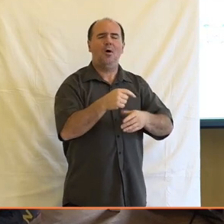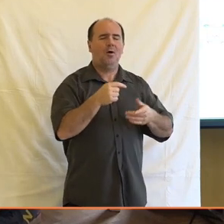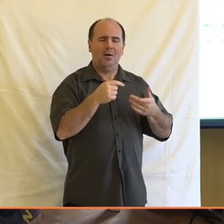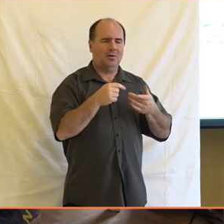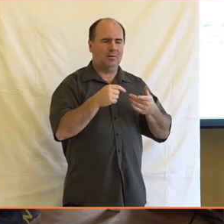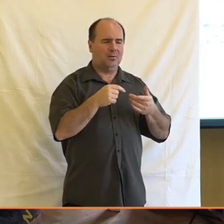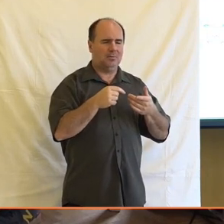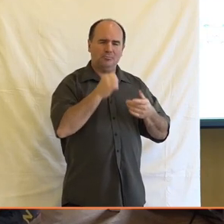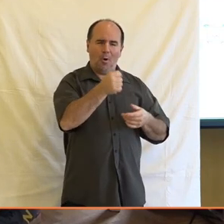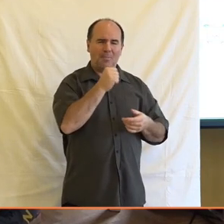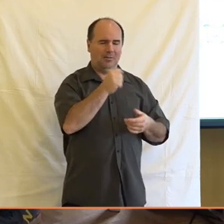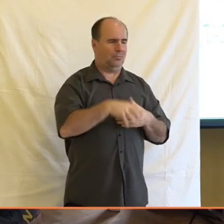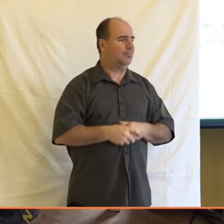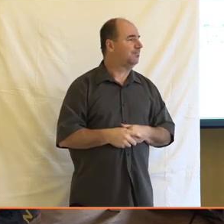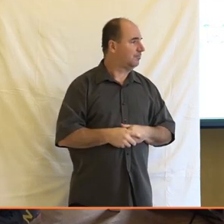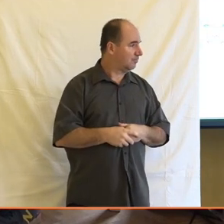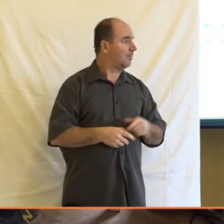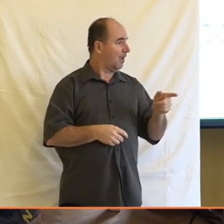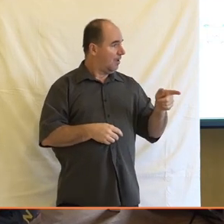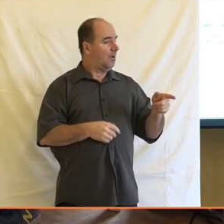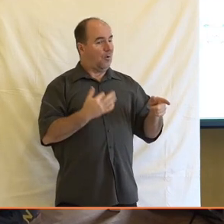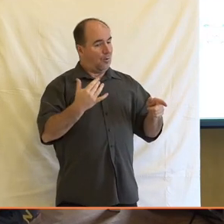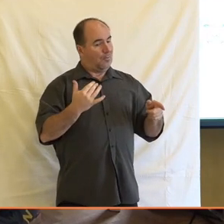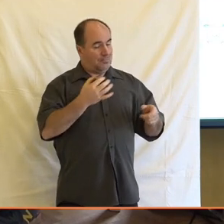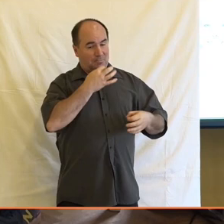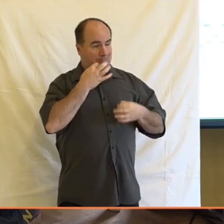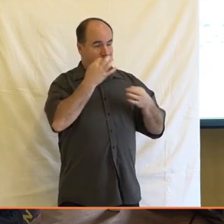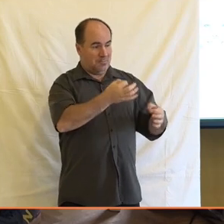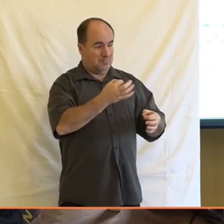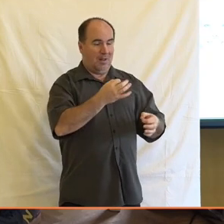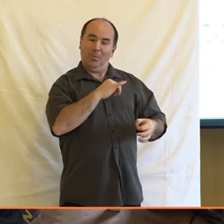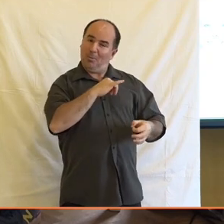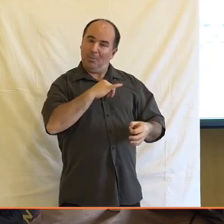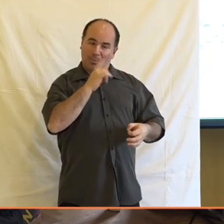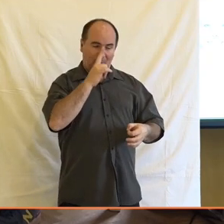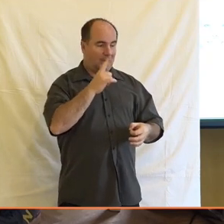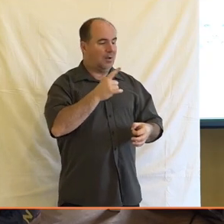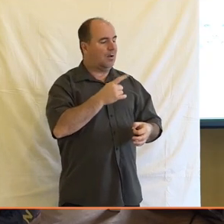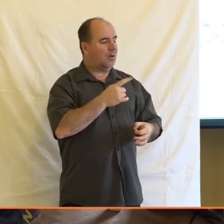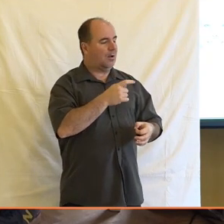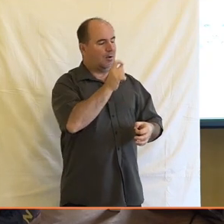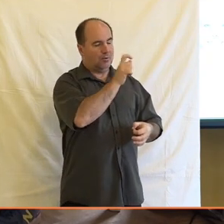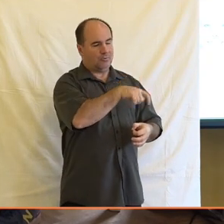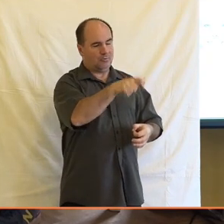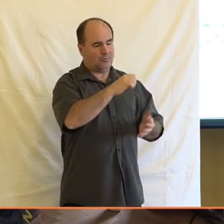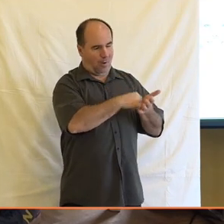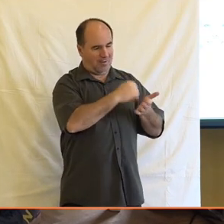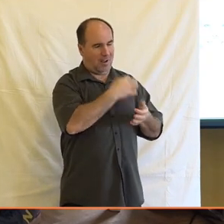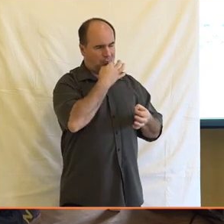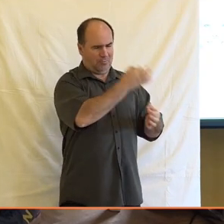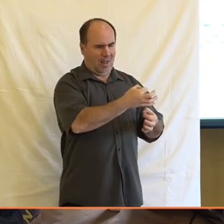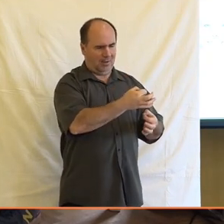novinářů přikládá význam tomu, jakým způsobem, nebo co jim vychází z nějakých analýz čtenosti nebo chování čtenářů na webu,